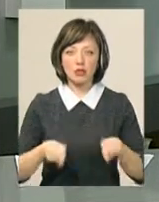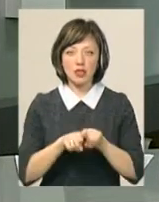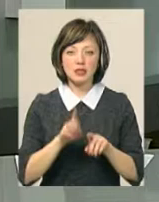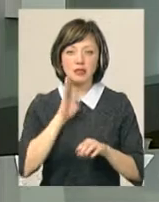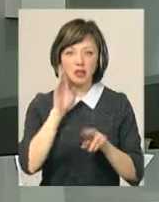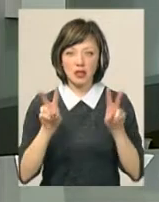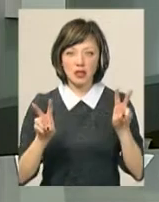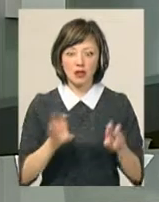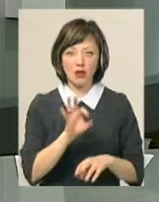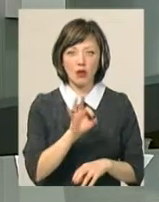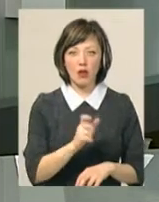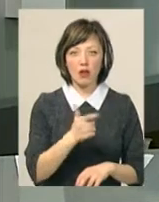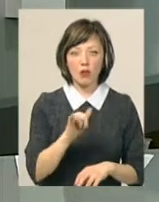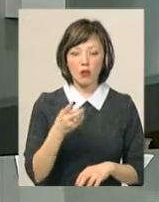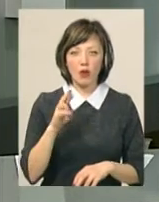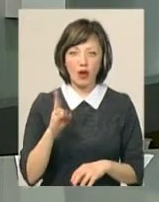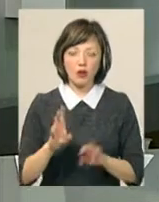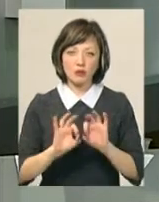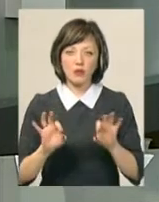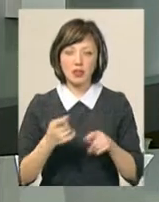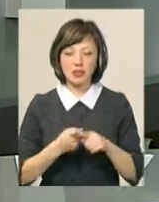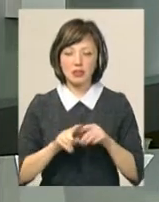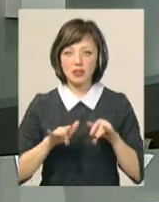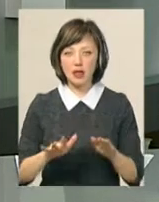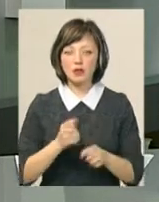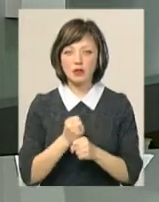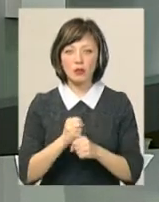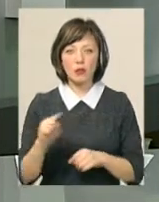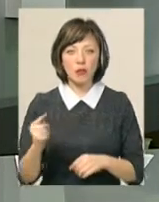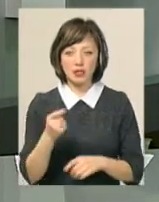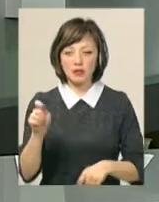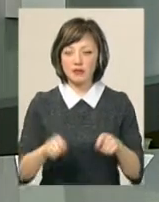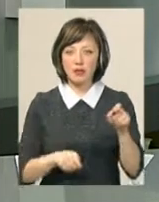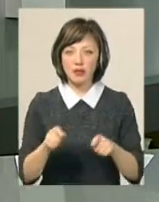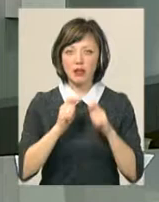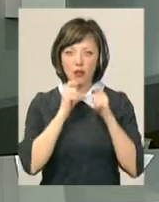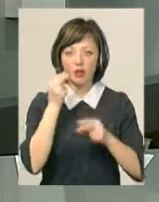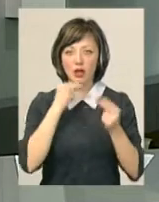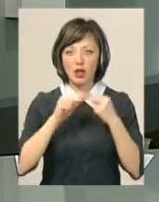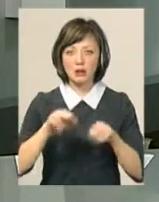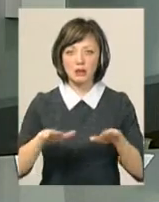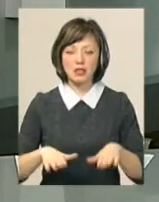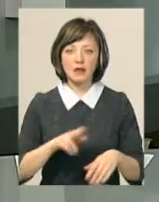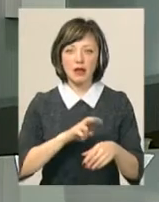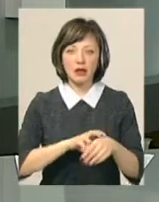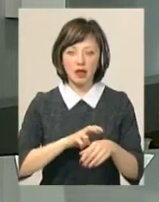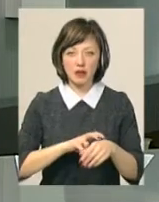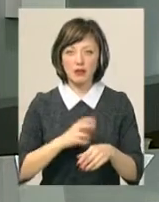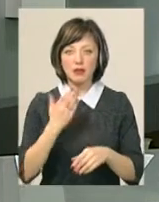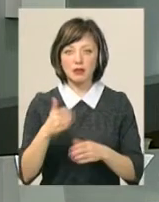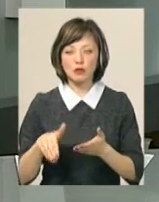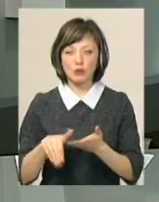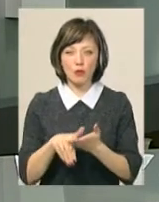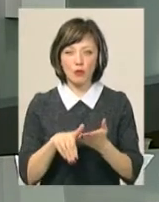«Світанок» Олена Голяк розповідає, такий захід у місті влаштовують вперше. На фестивалі нагородять кращих місцевих лікарів, їх за